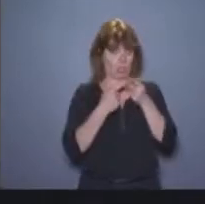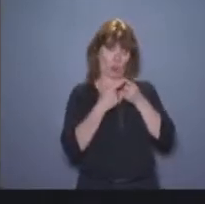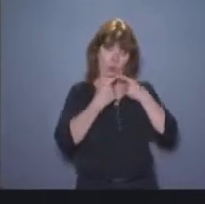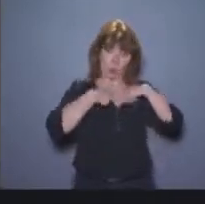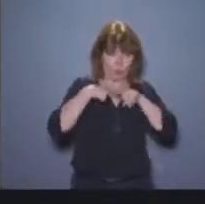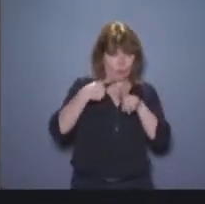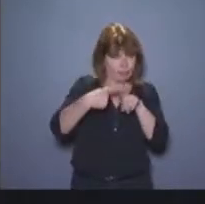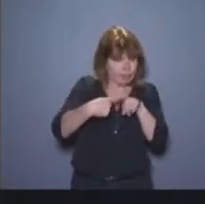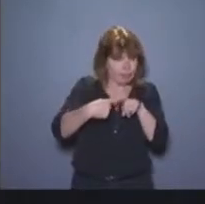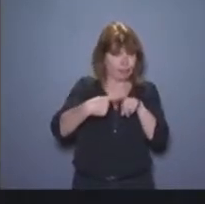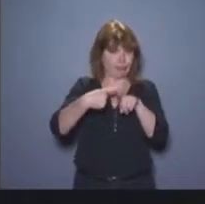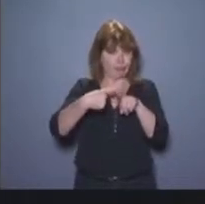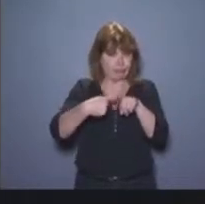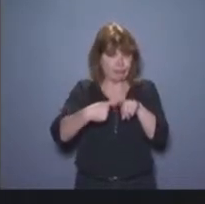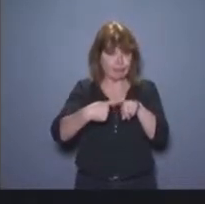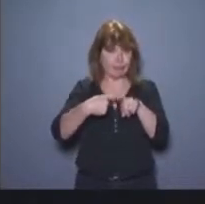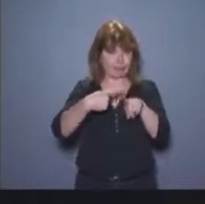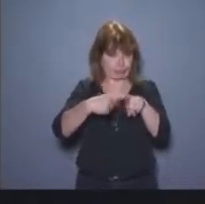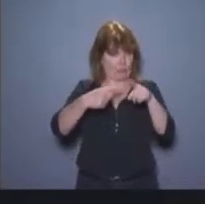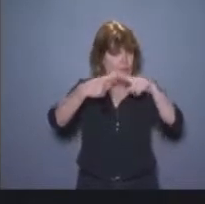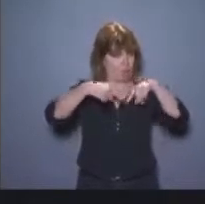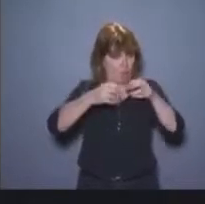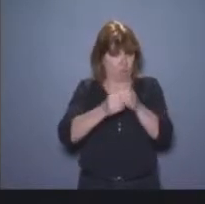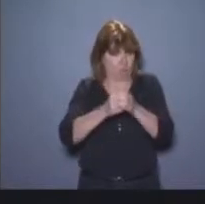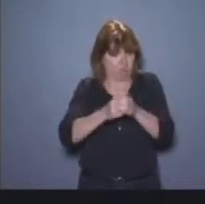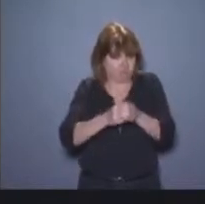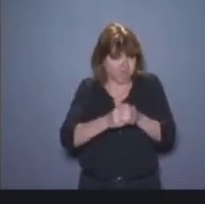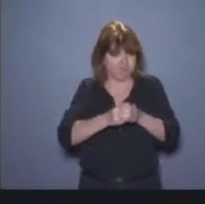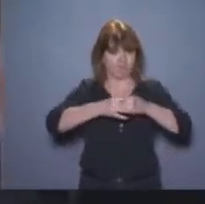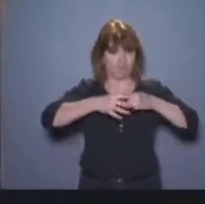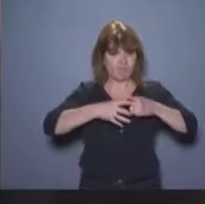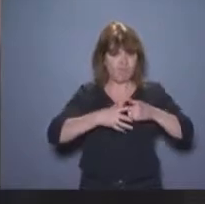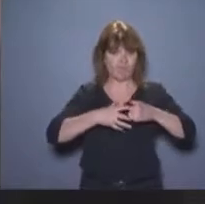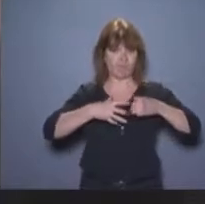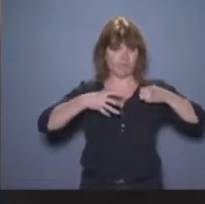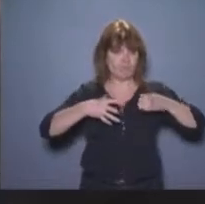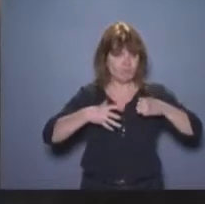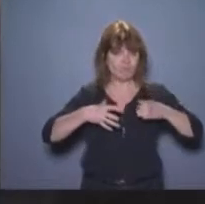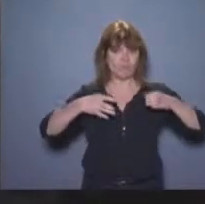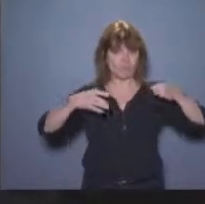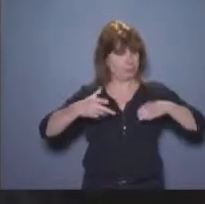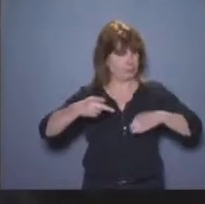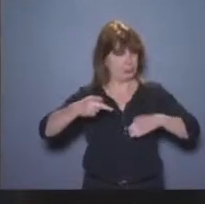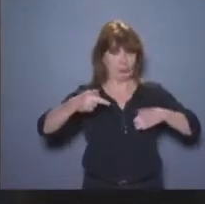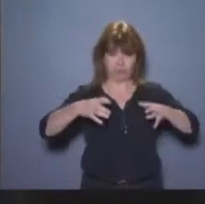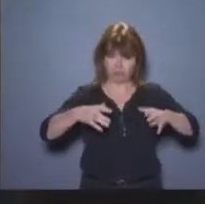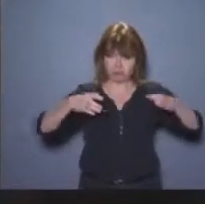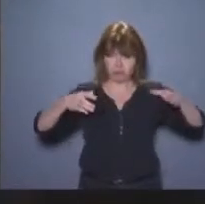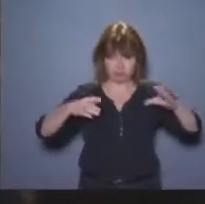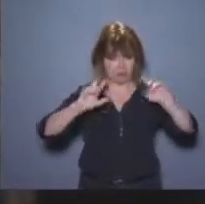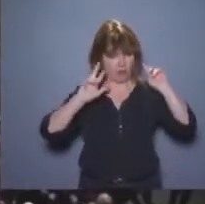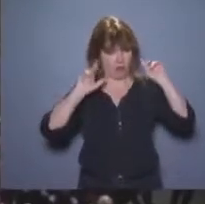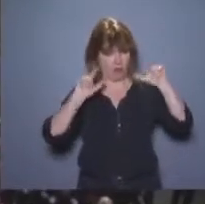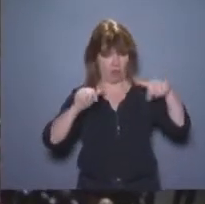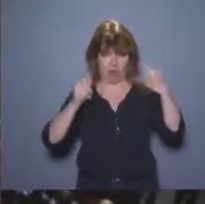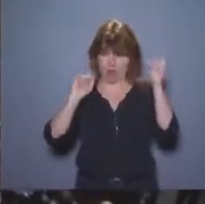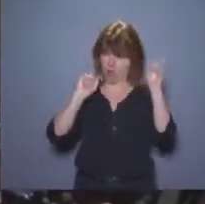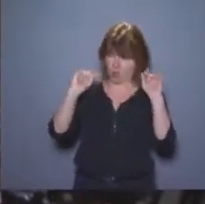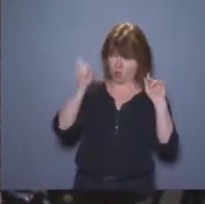dégoûtés s'en vont, comme vous le savez. Eh bien, petit à petit, vous avez formé